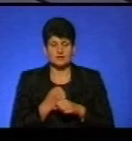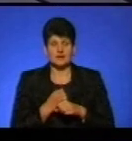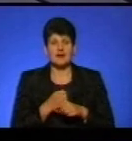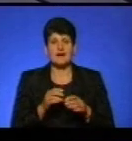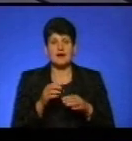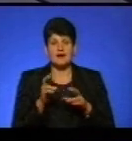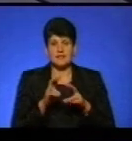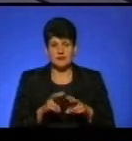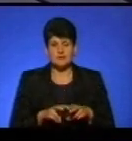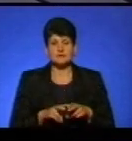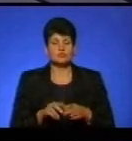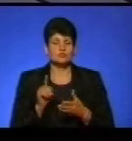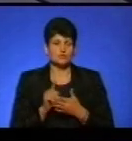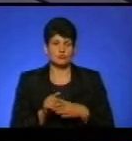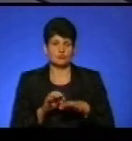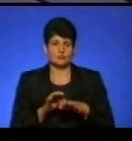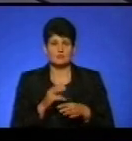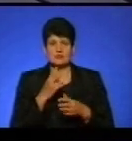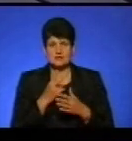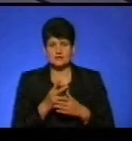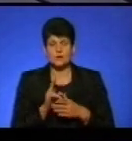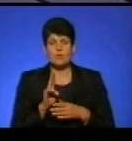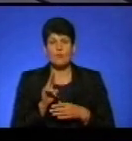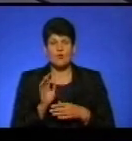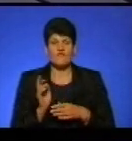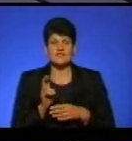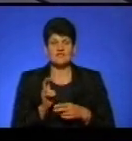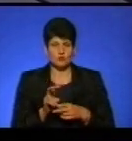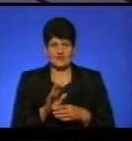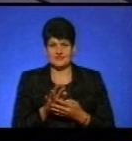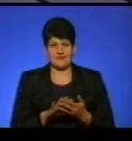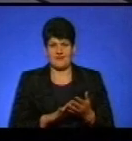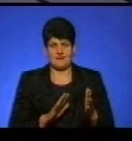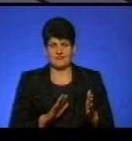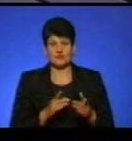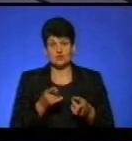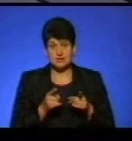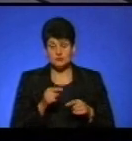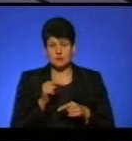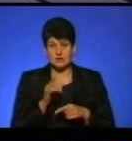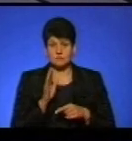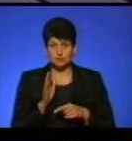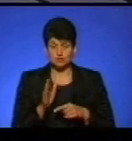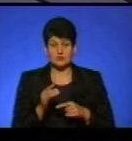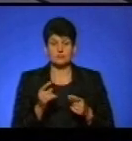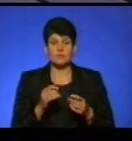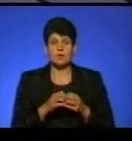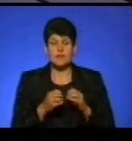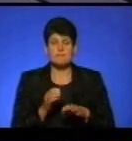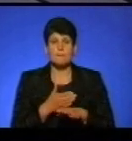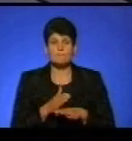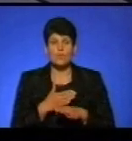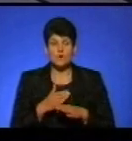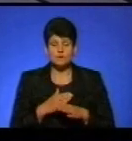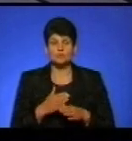Аналіз у любому випадку проводиться. Тобто, ми дивимося знову ж по відвідуванню, по заявах. І якщо дійсно там буде вже така нагайна проблема поділу, знову ж,